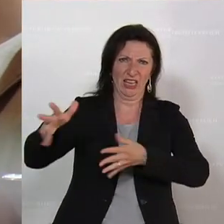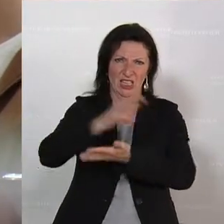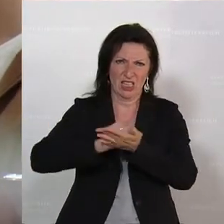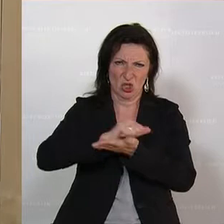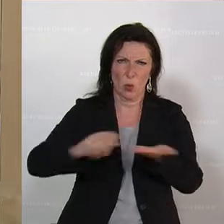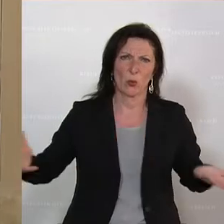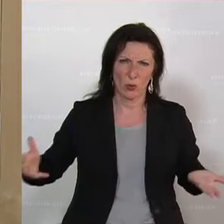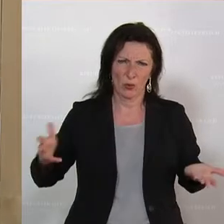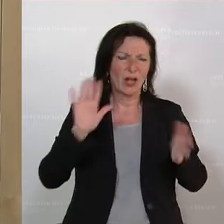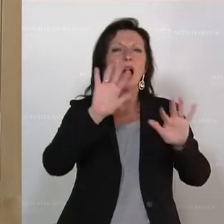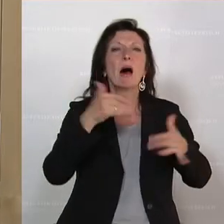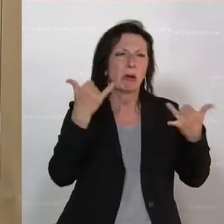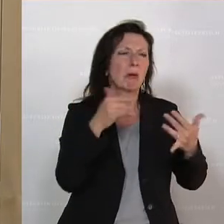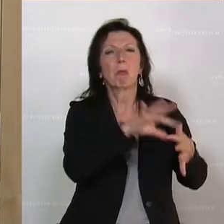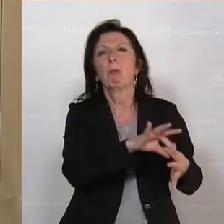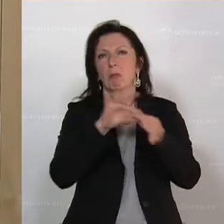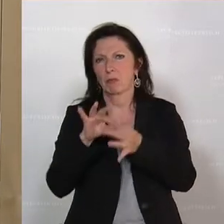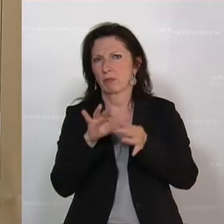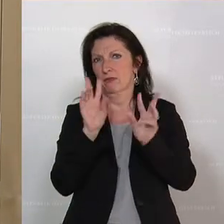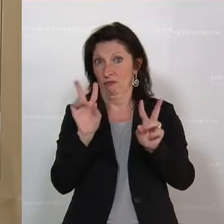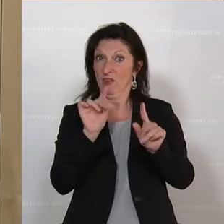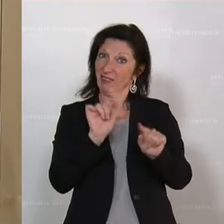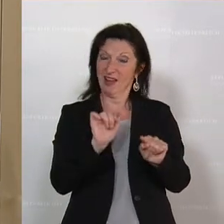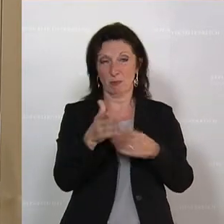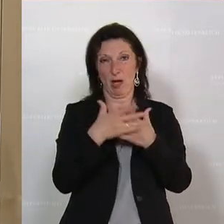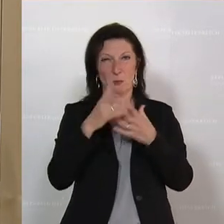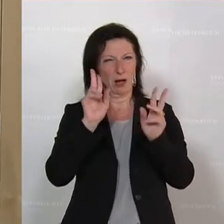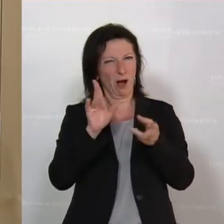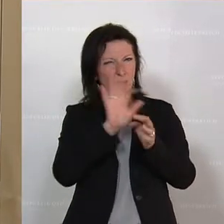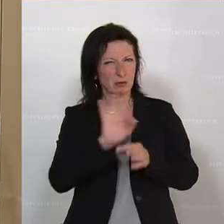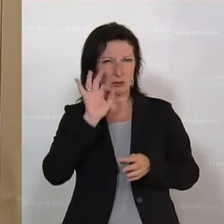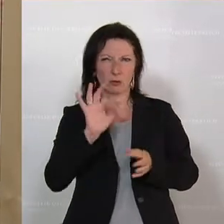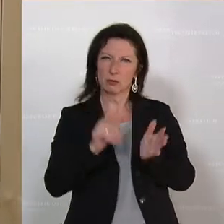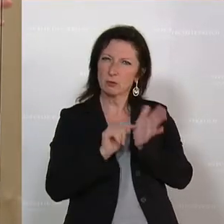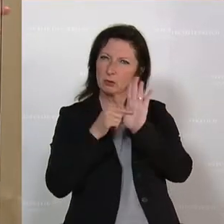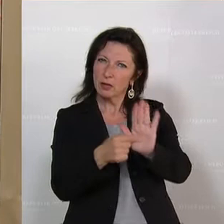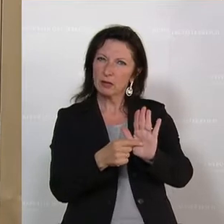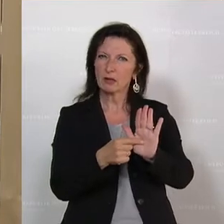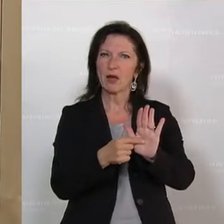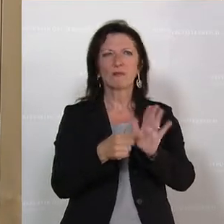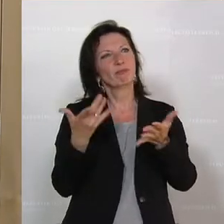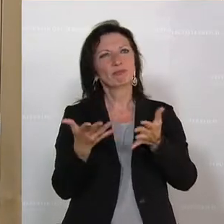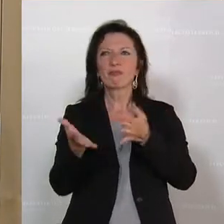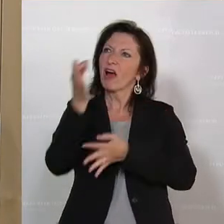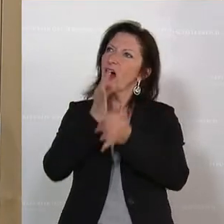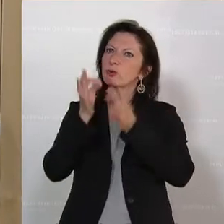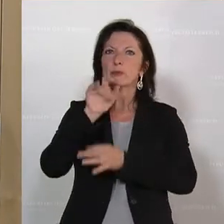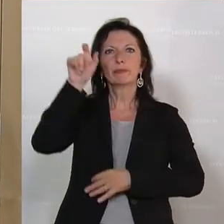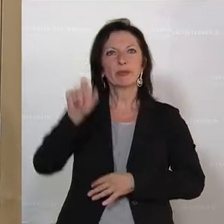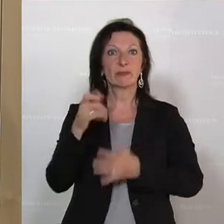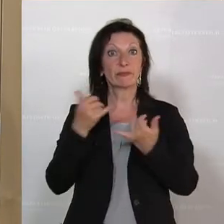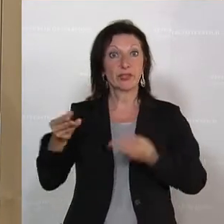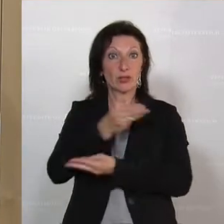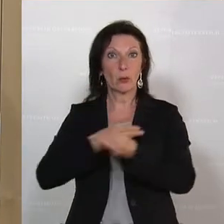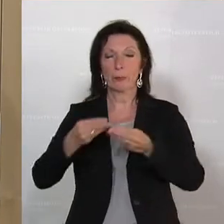aufgreifen, weil ich dadurch wirklich sehr gut aufzeigen kann, wie mit Auskunftspersonen dort umgegangen wird.